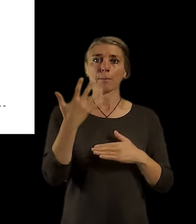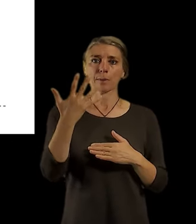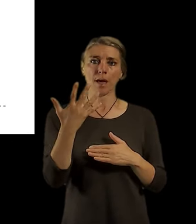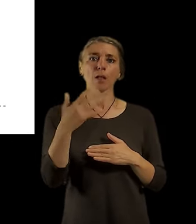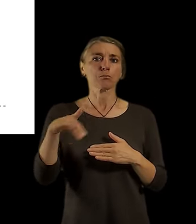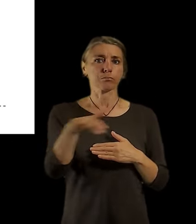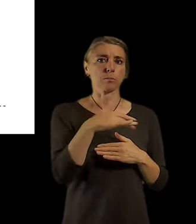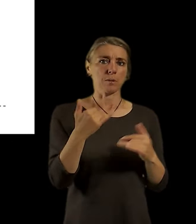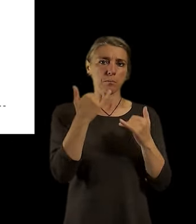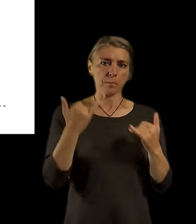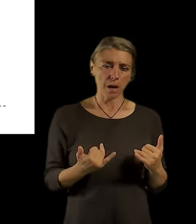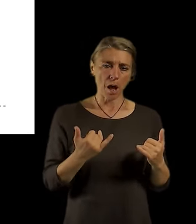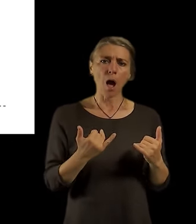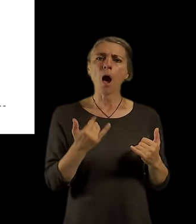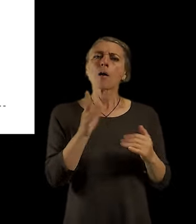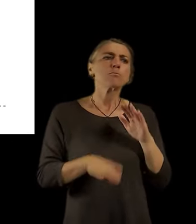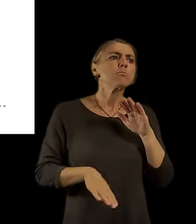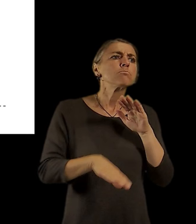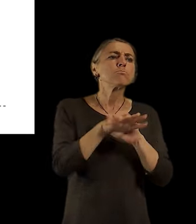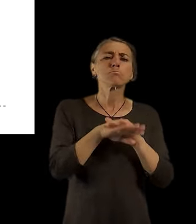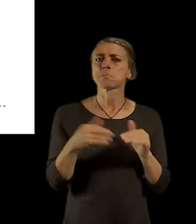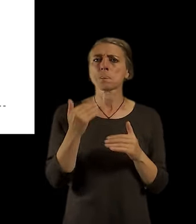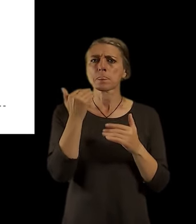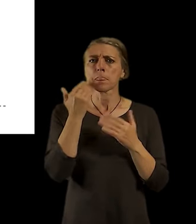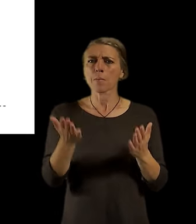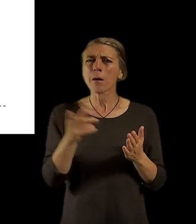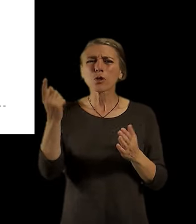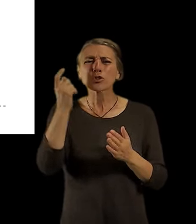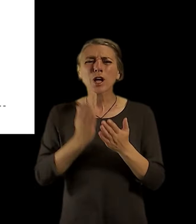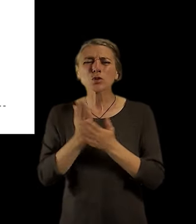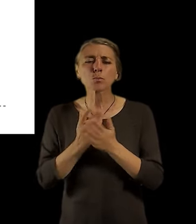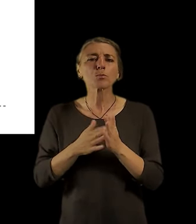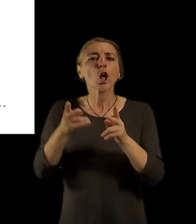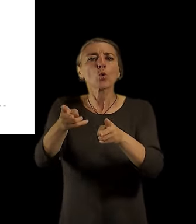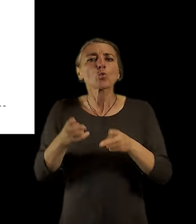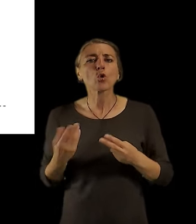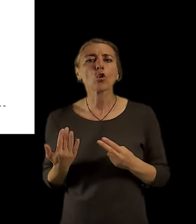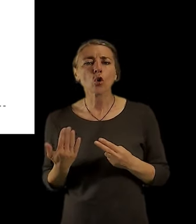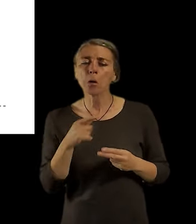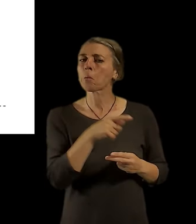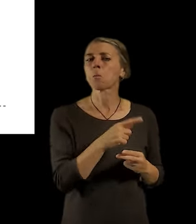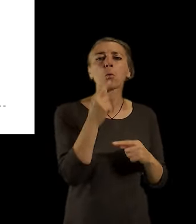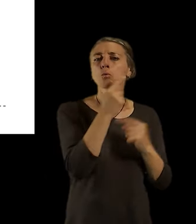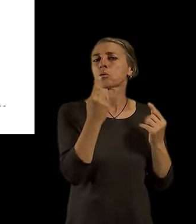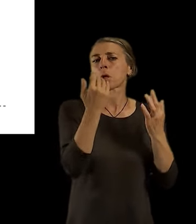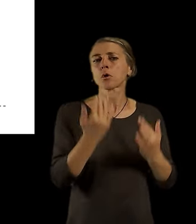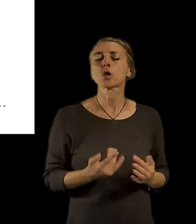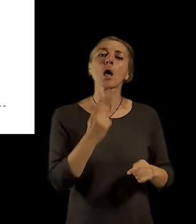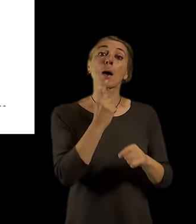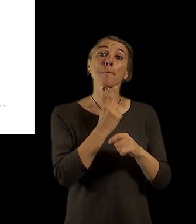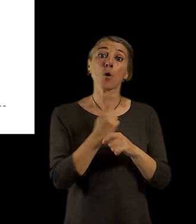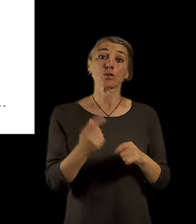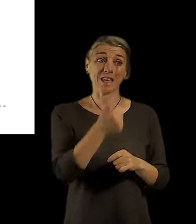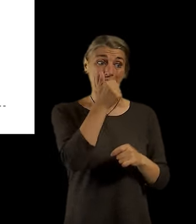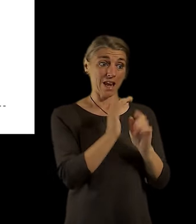jako třeba u školství jsou kapacity nebo tady jsou nějaké přepočty lůžek na obyvatele, tak sledujeme jenom počet obyvatel na jednu